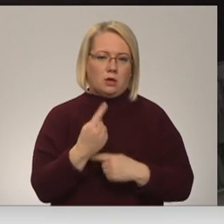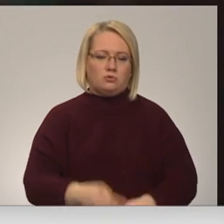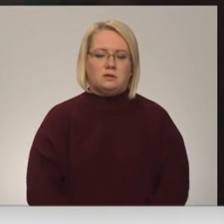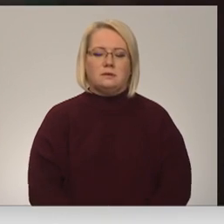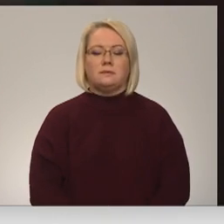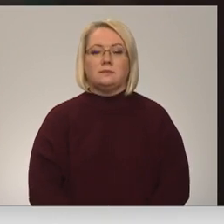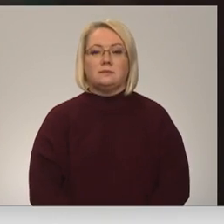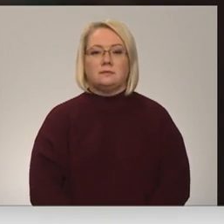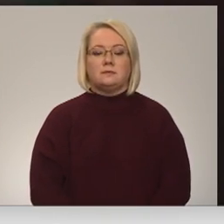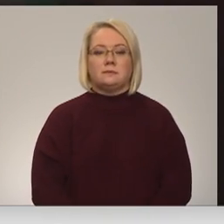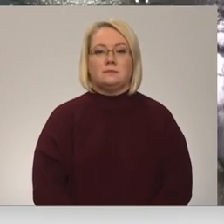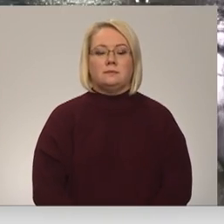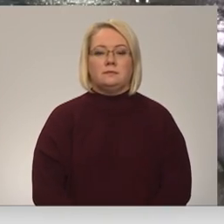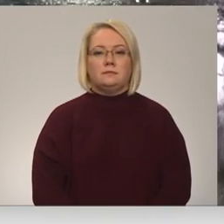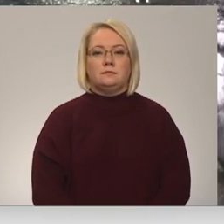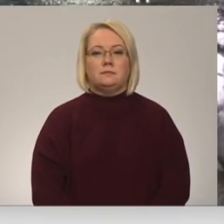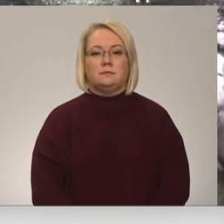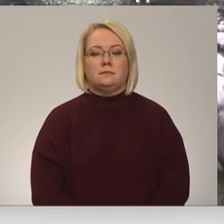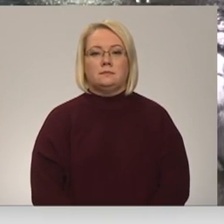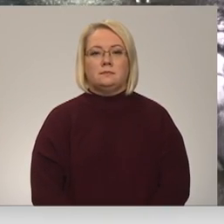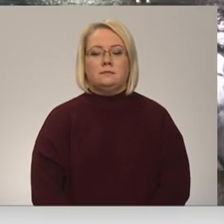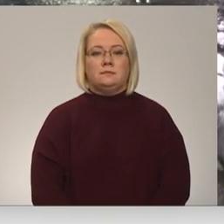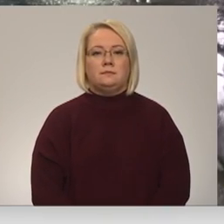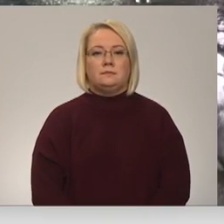Andersons, Igors Paļažājevs, Zemgals reģionālā televīzija.